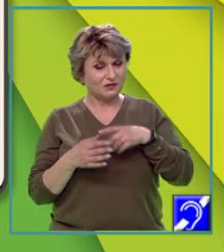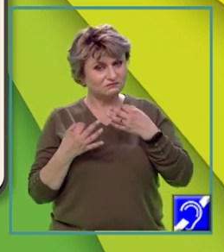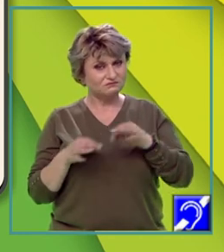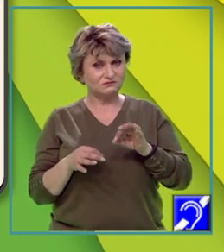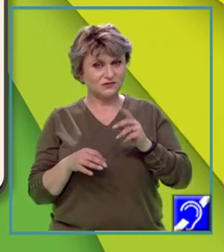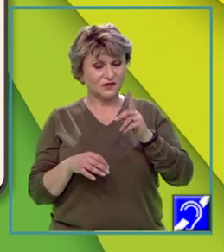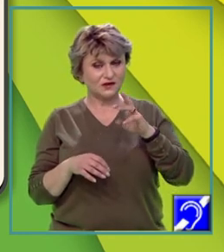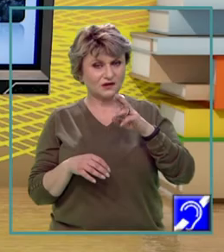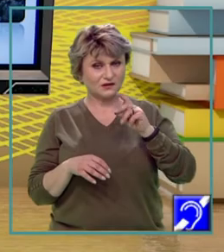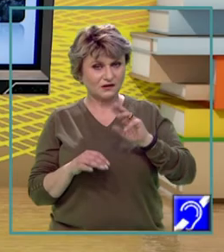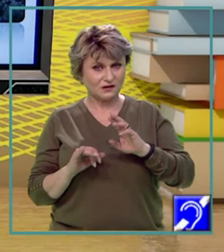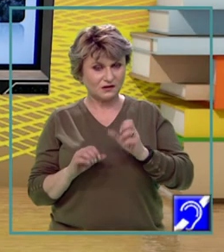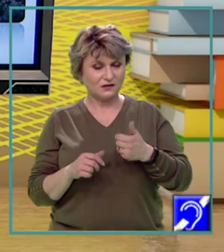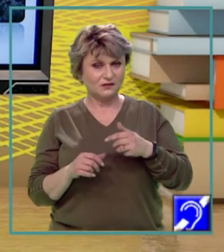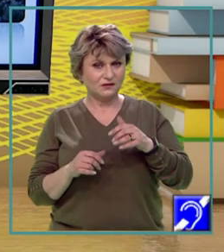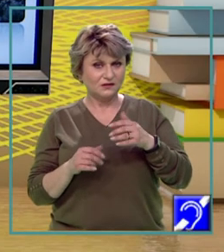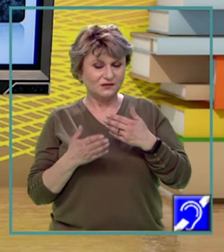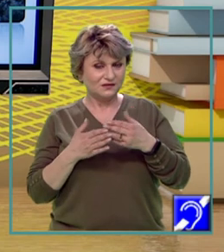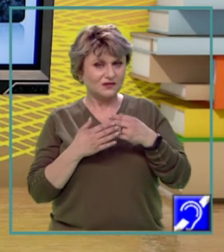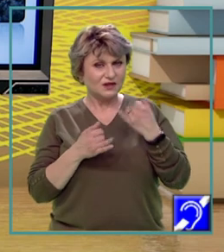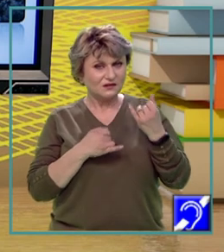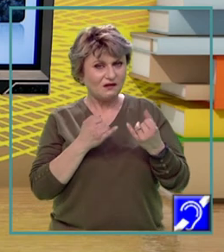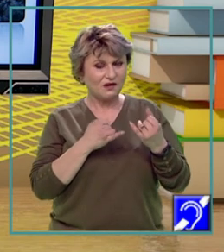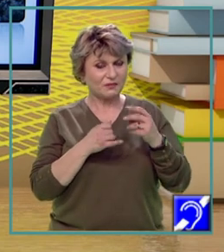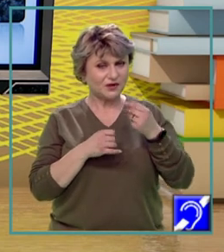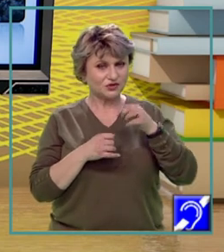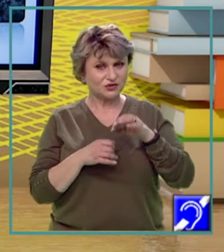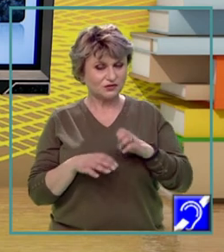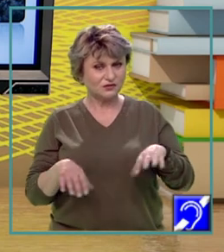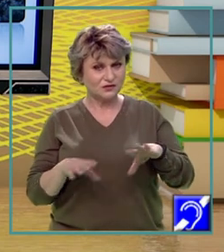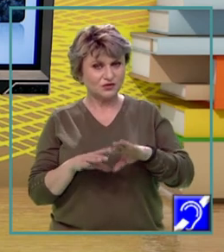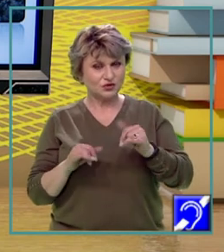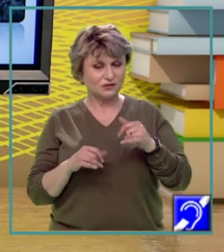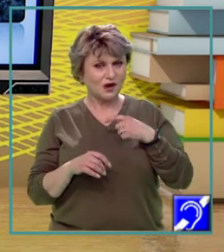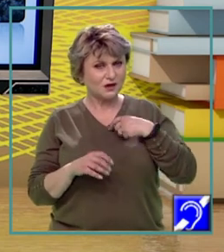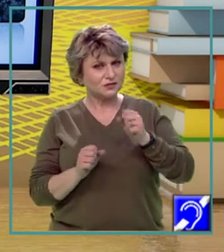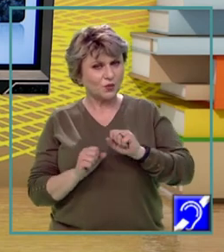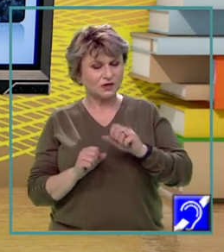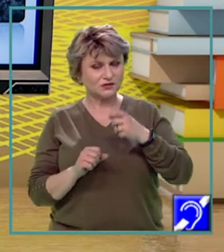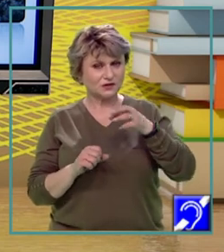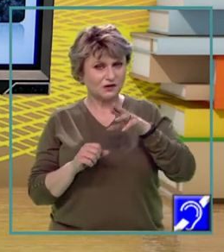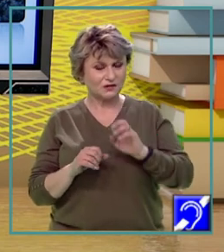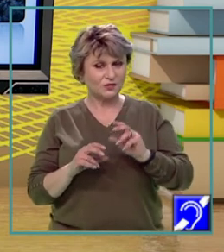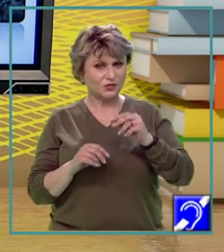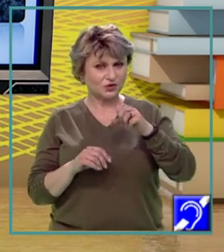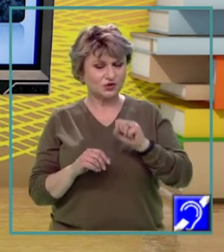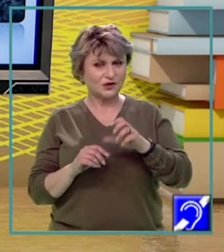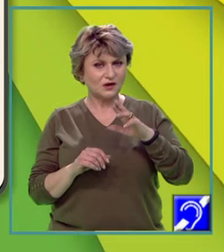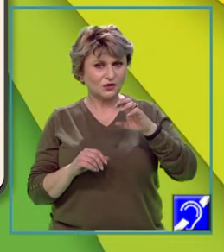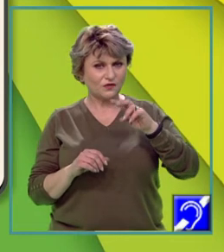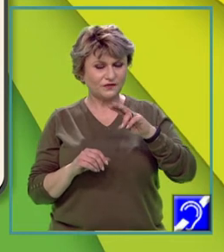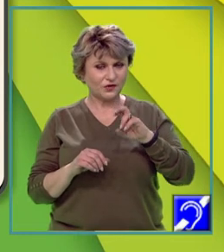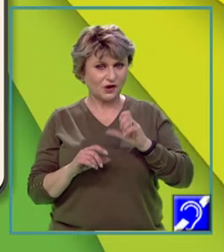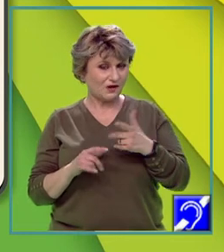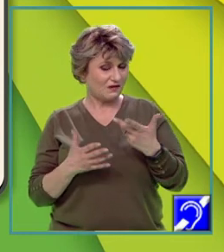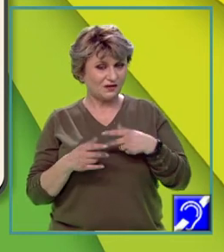degradarea treptată a pajiștilor și a solului, devrișarea versanților, a stimulat instalarea proceselor erozionale, care